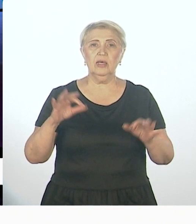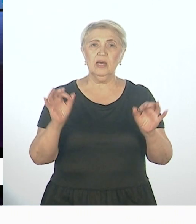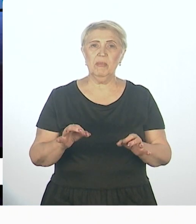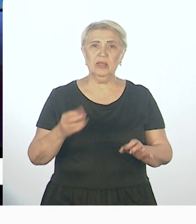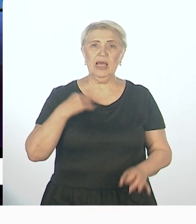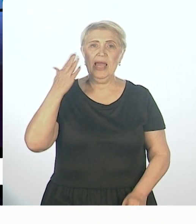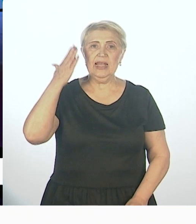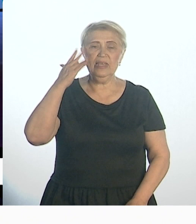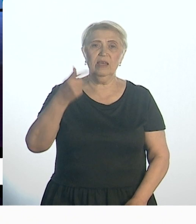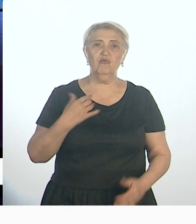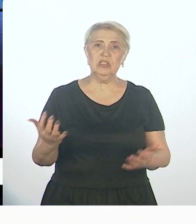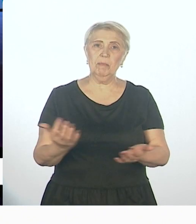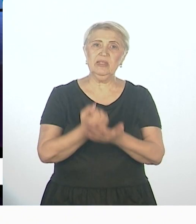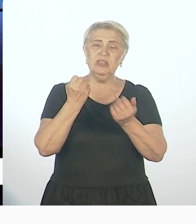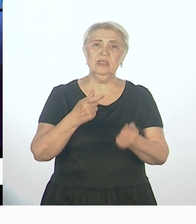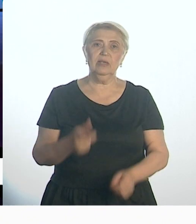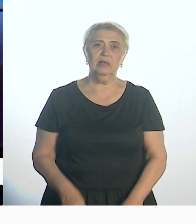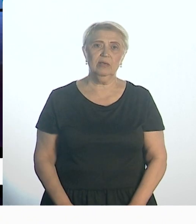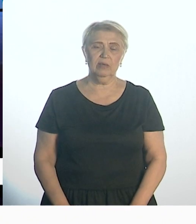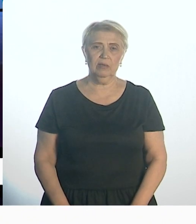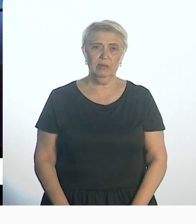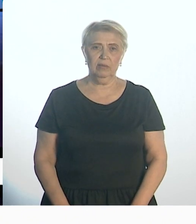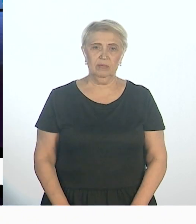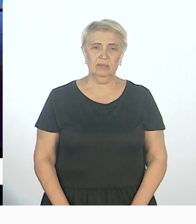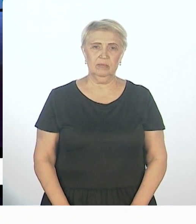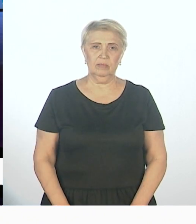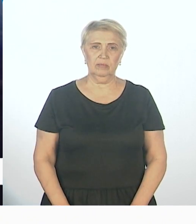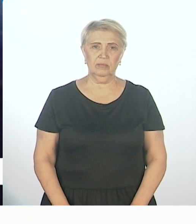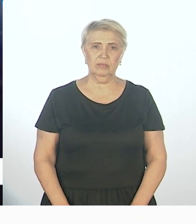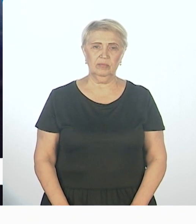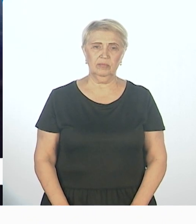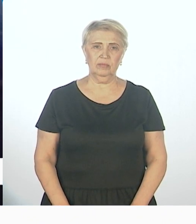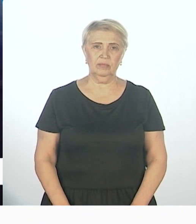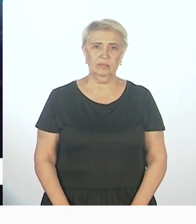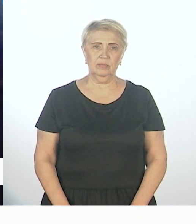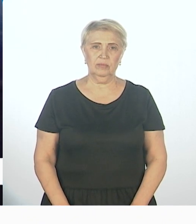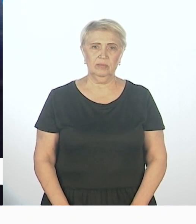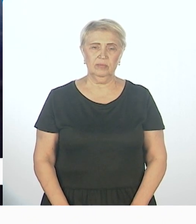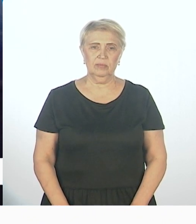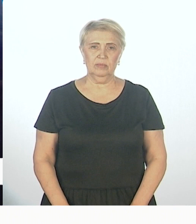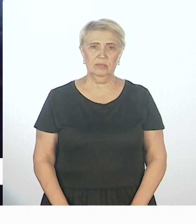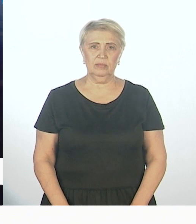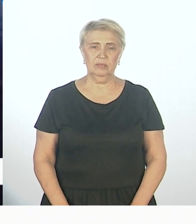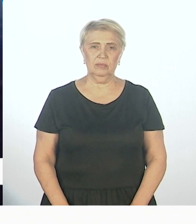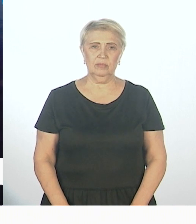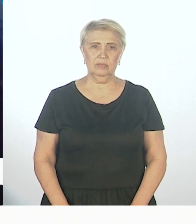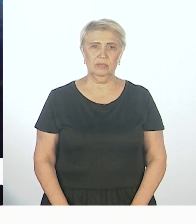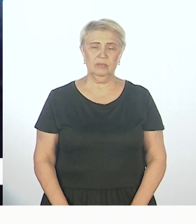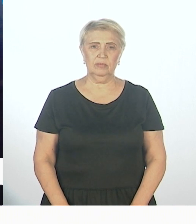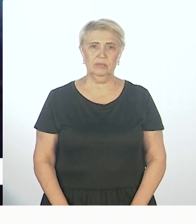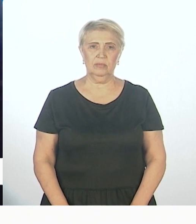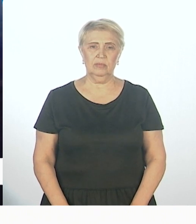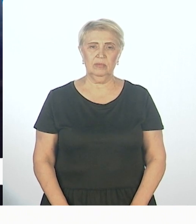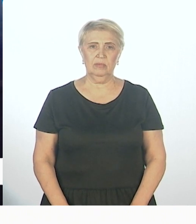подхватили, что, может быть, тоже можно, нужно внедрить. Можно еще об уникальном опыте «Хабаровска» скажу? уникал. Ну, То есть мы